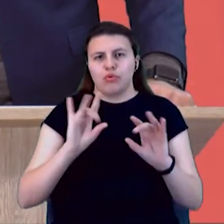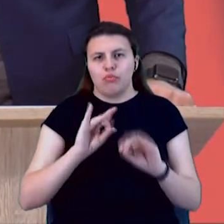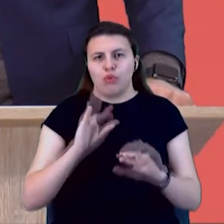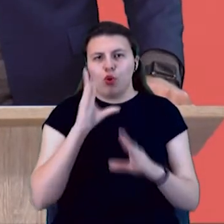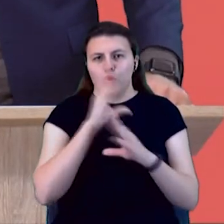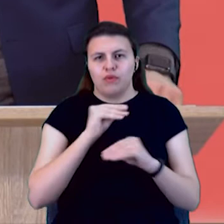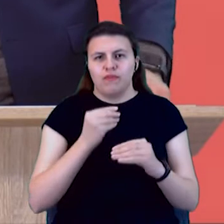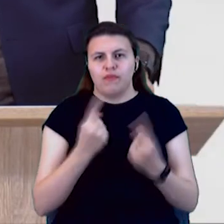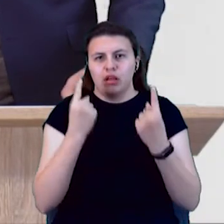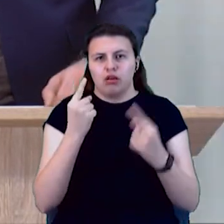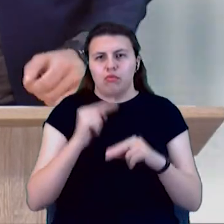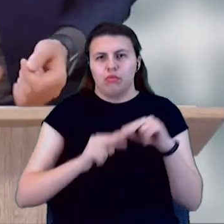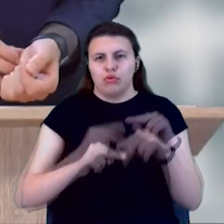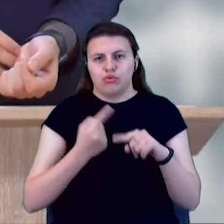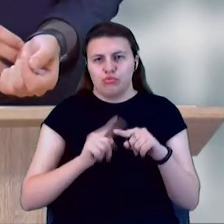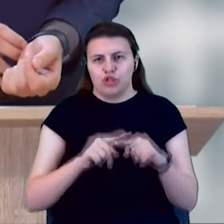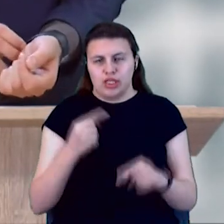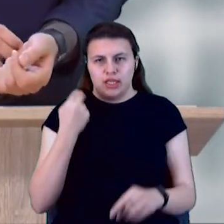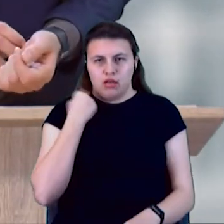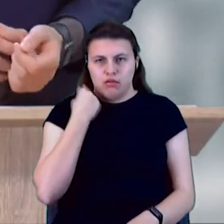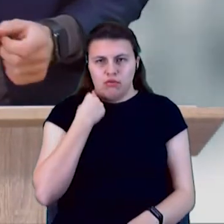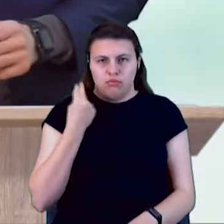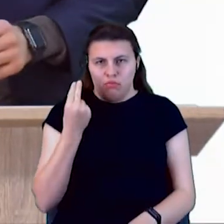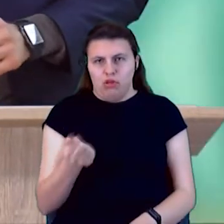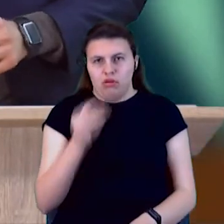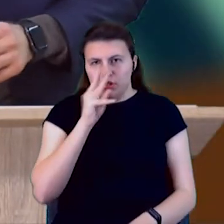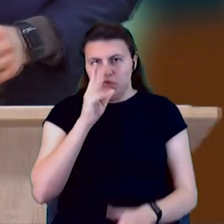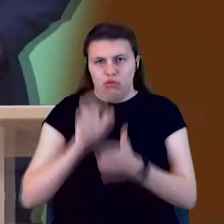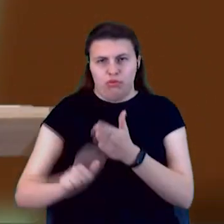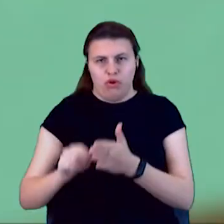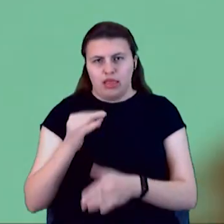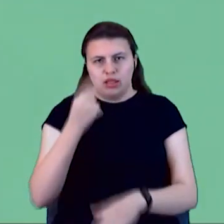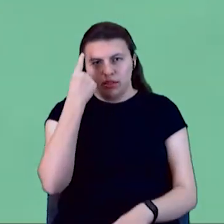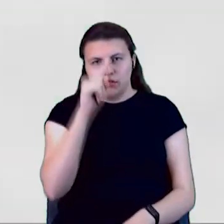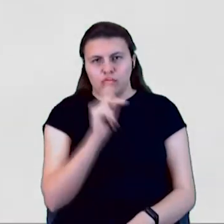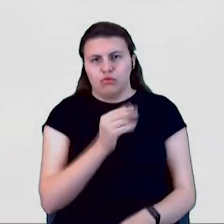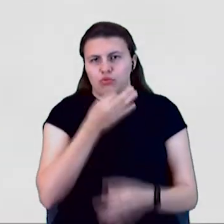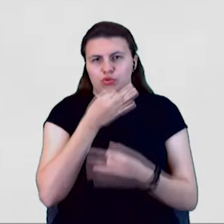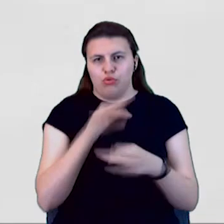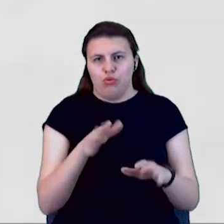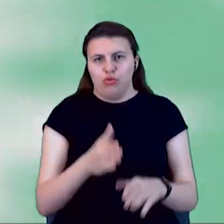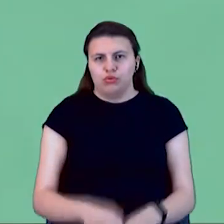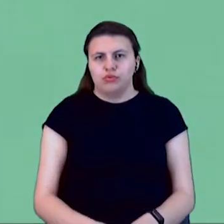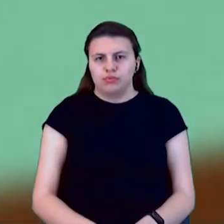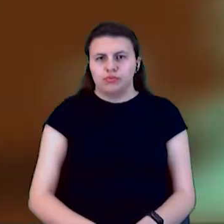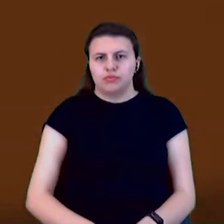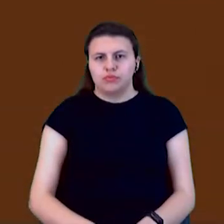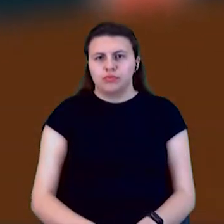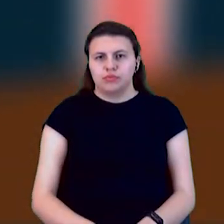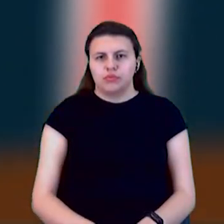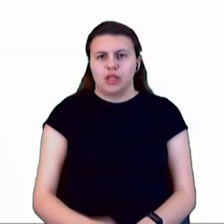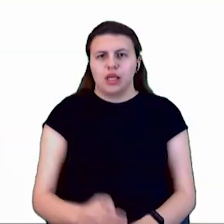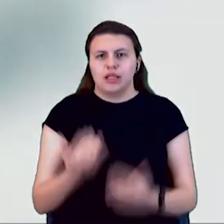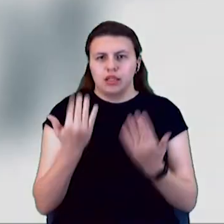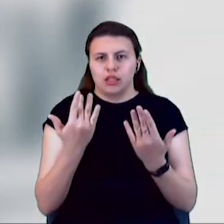робиться за гроші платників податків, а не за ініціативи будь-кого? Або з гроші? Смотрите, наскільки ви знаєте,